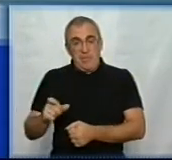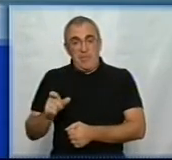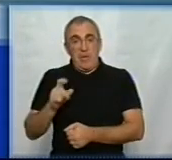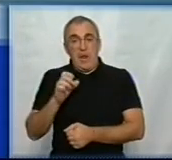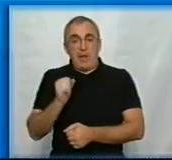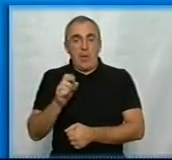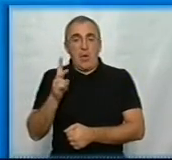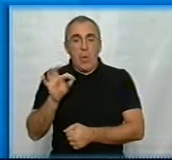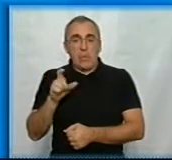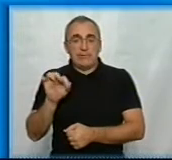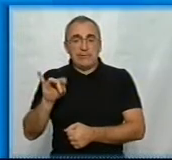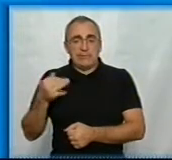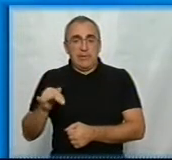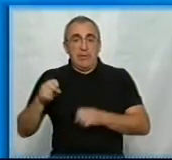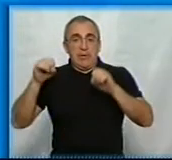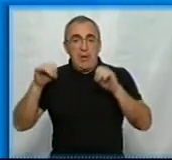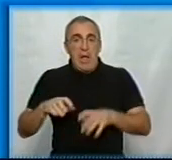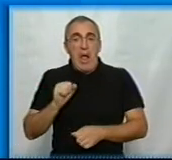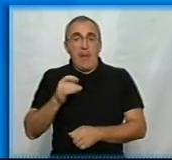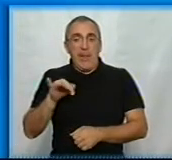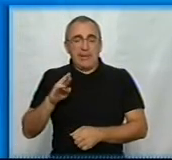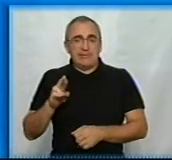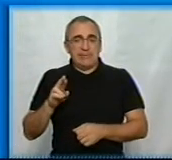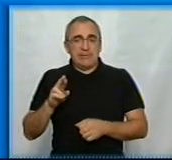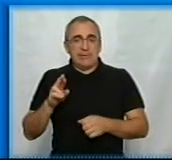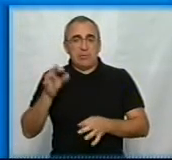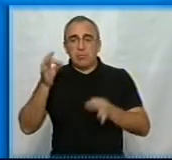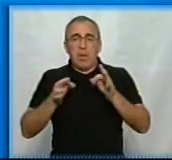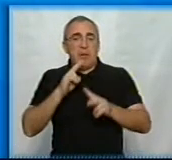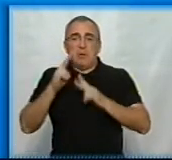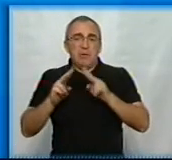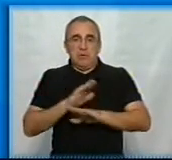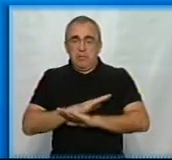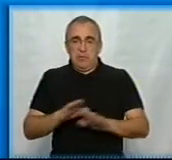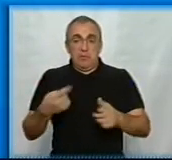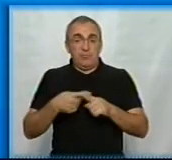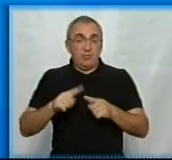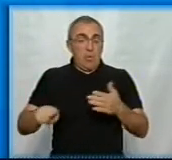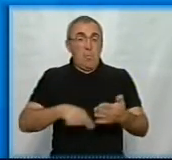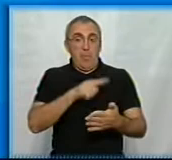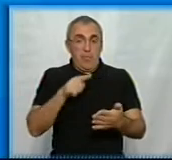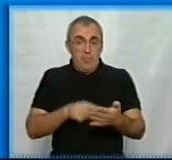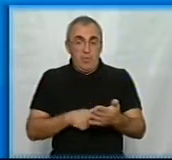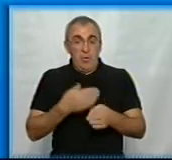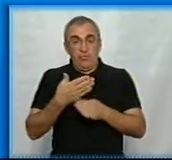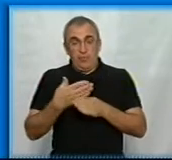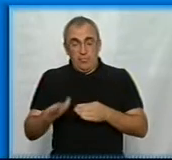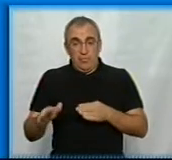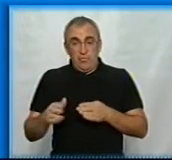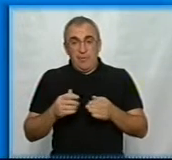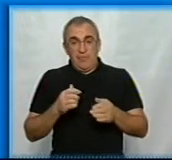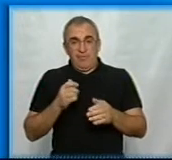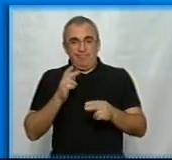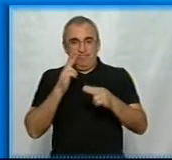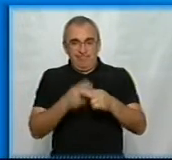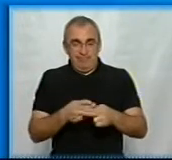Козацький. Рішення апеляційного суду не оскаржуються. В цьому питанні у частині запобіжного